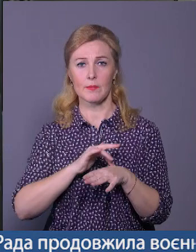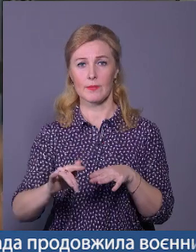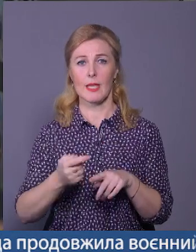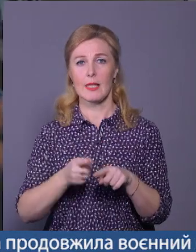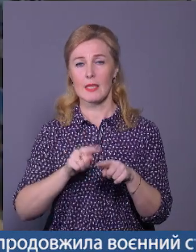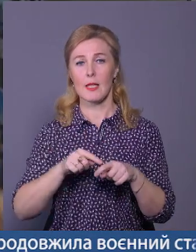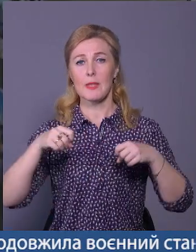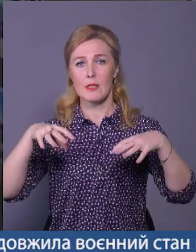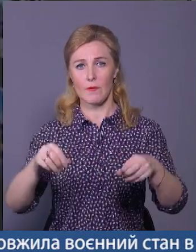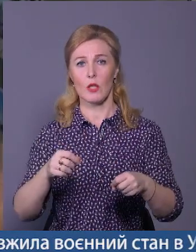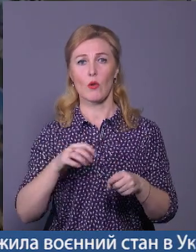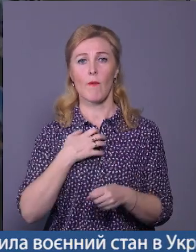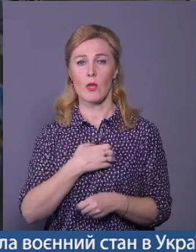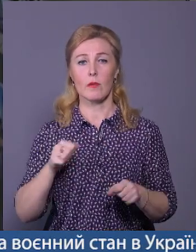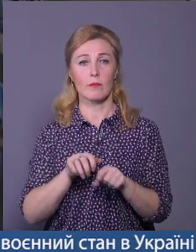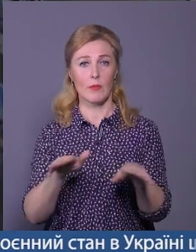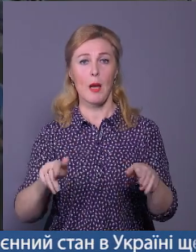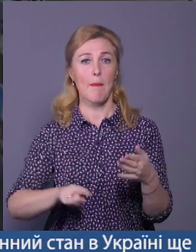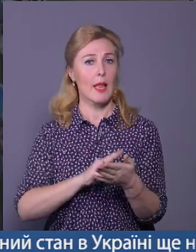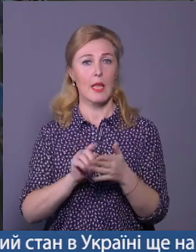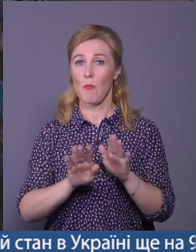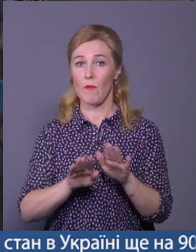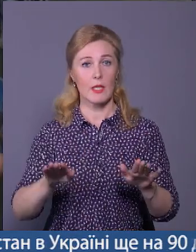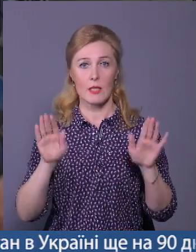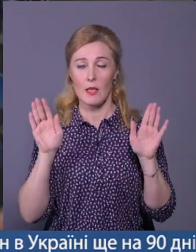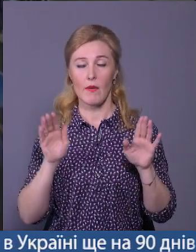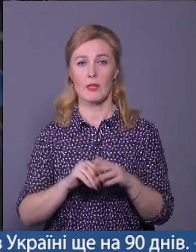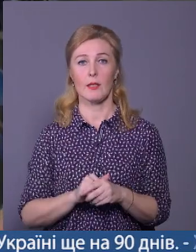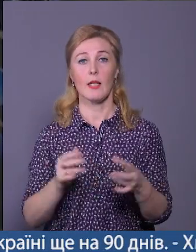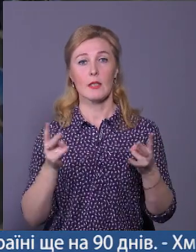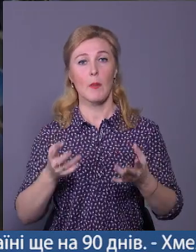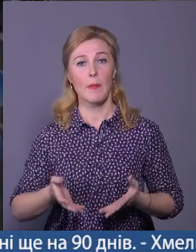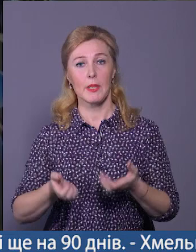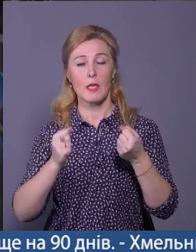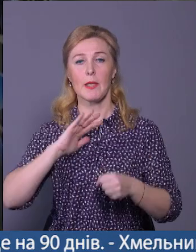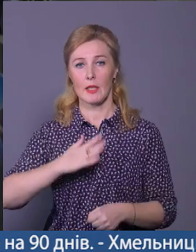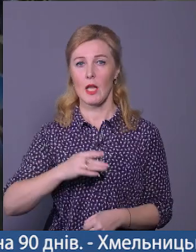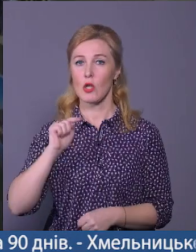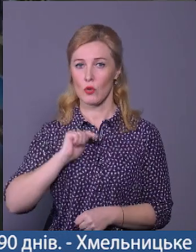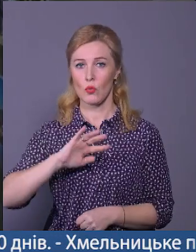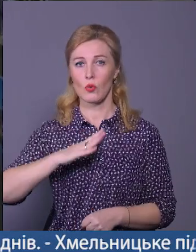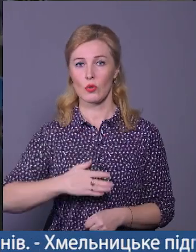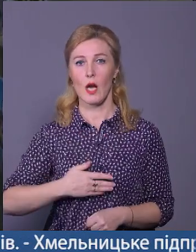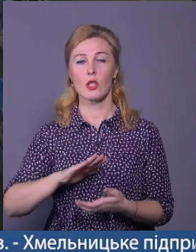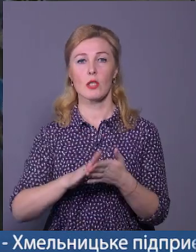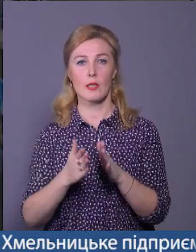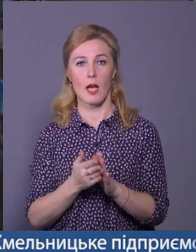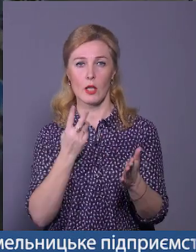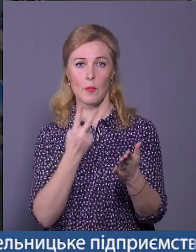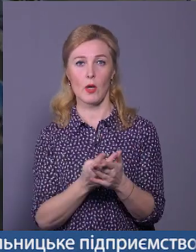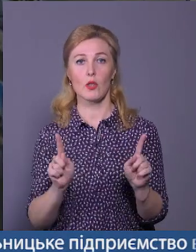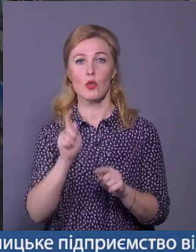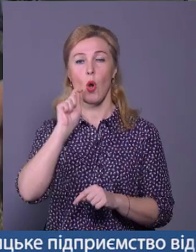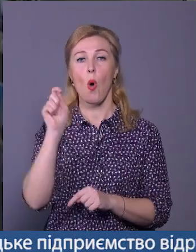інфраструктурами, всім-всім ми не повинні здаватися. Такі речі вони для того, щоб підтримати наш дух, наш моральний стан і показати, що